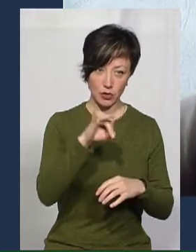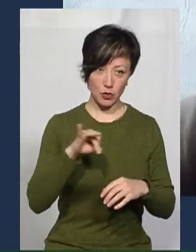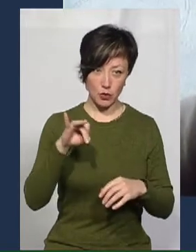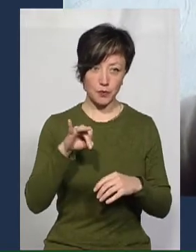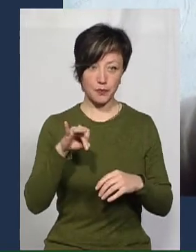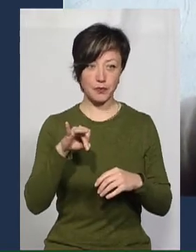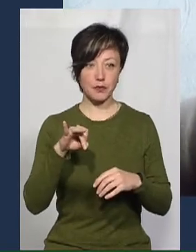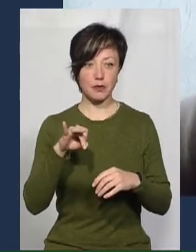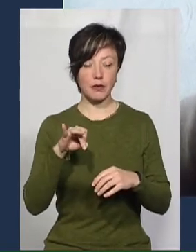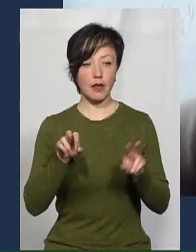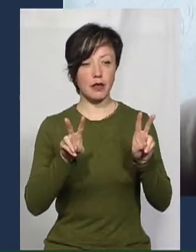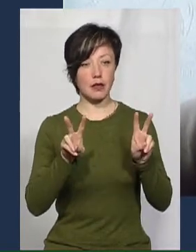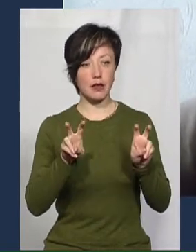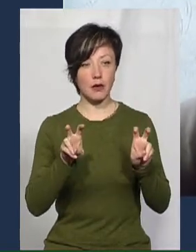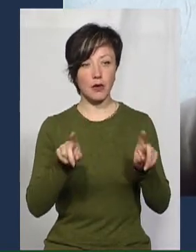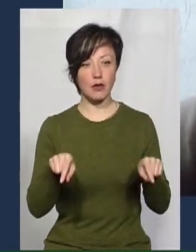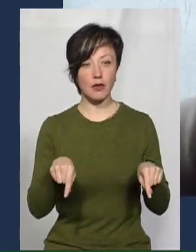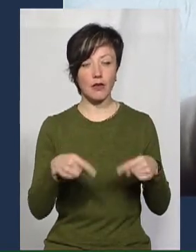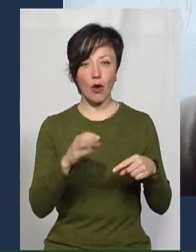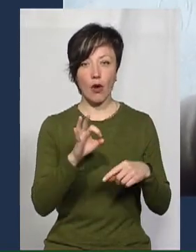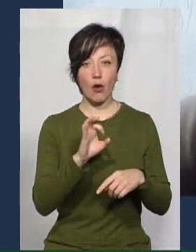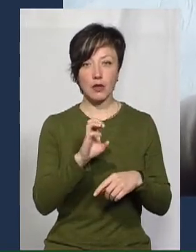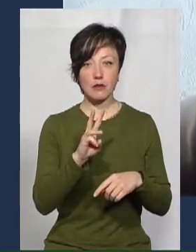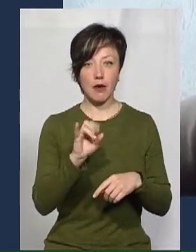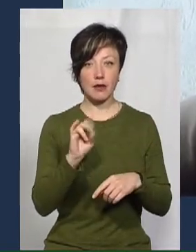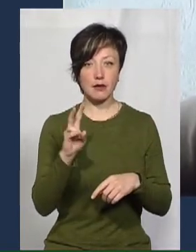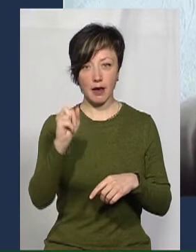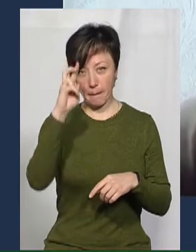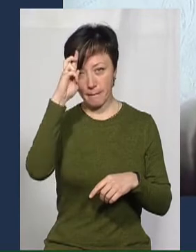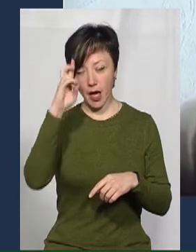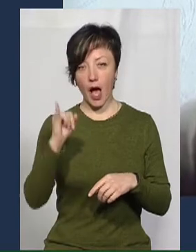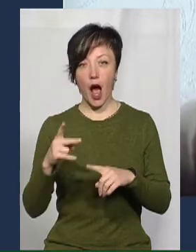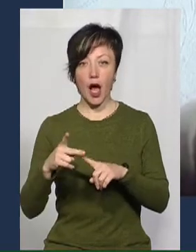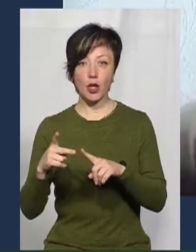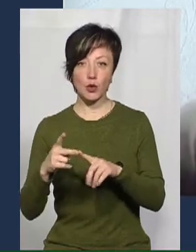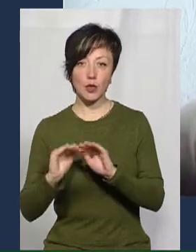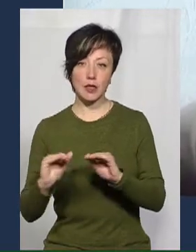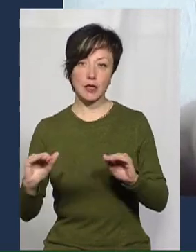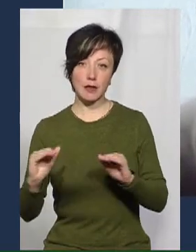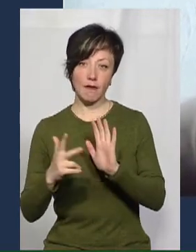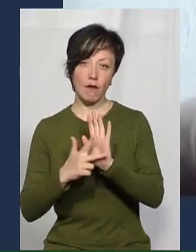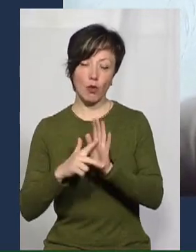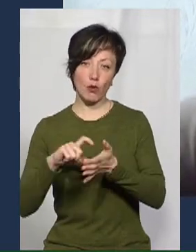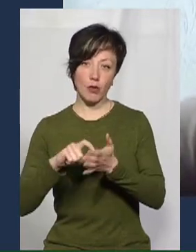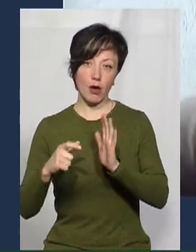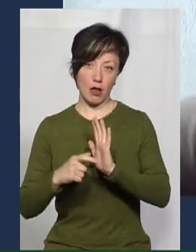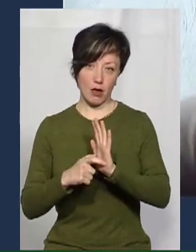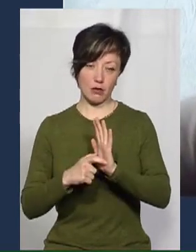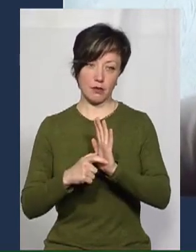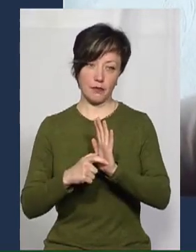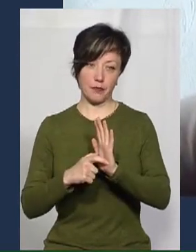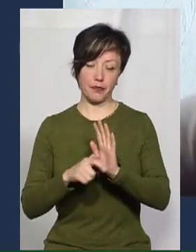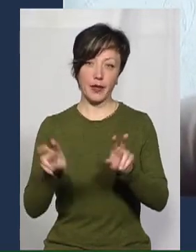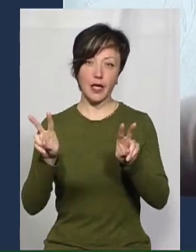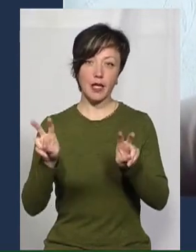на тему утворення Османської імперії, а другий із учнями восьмого класу на